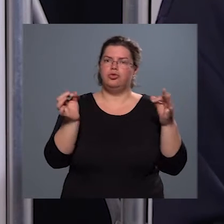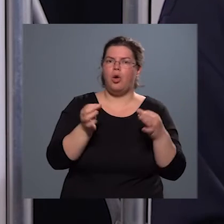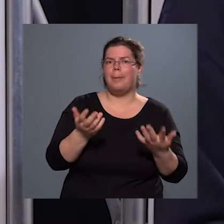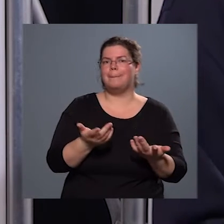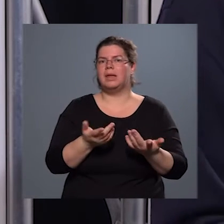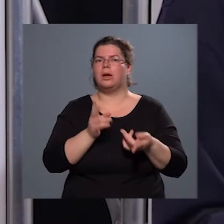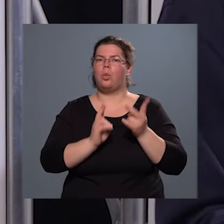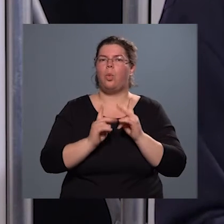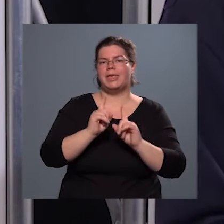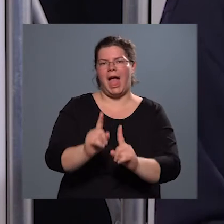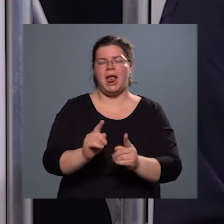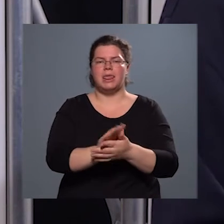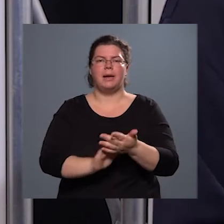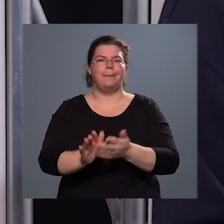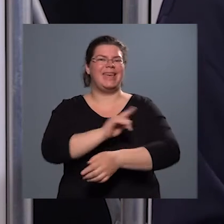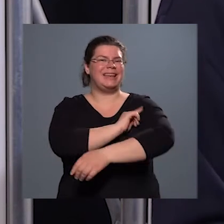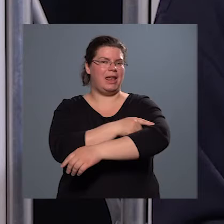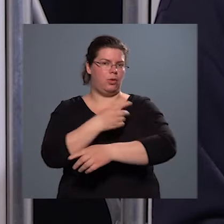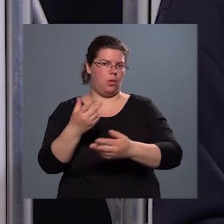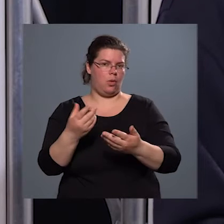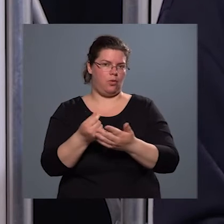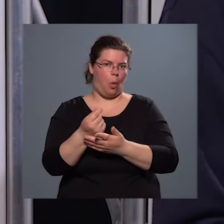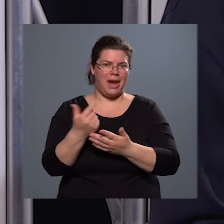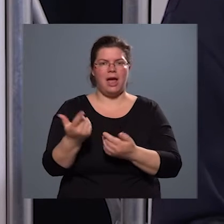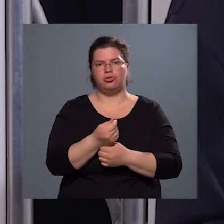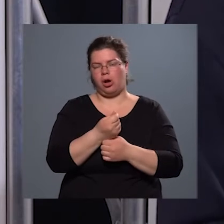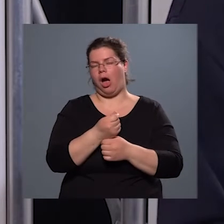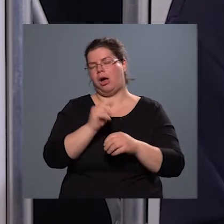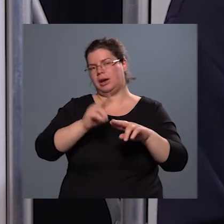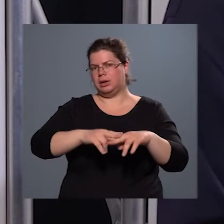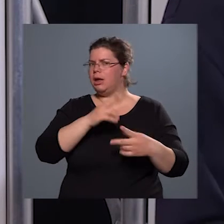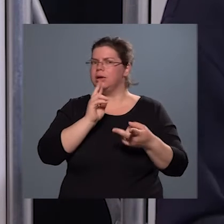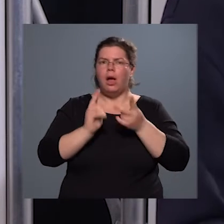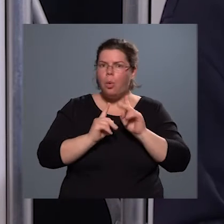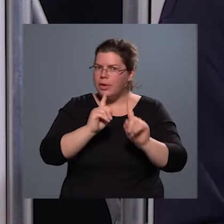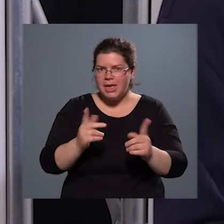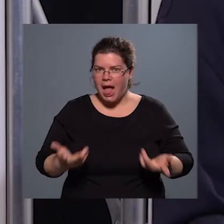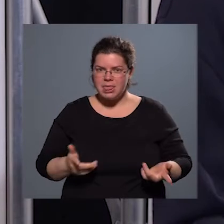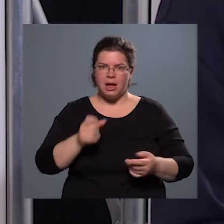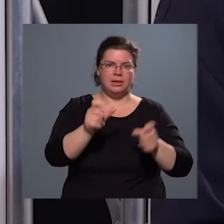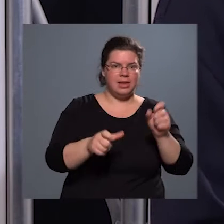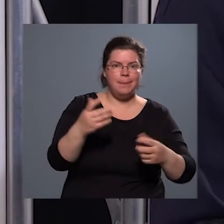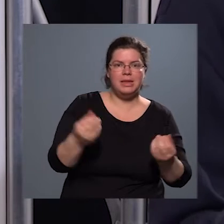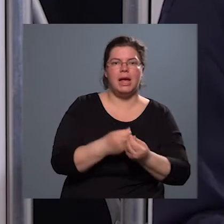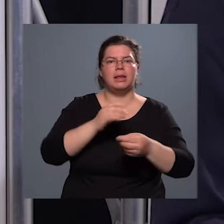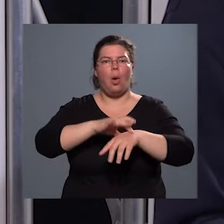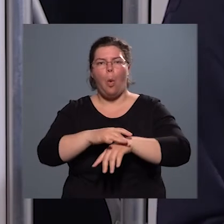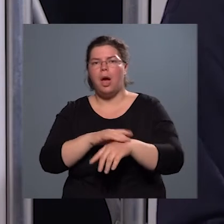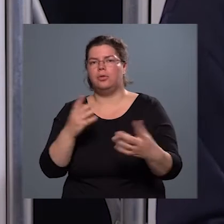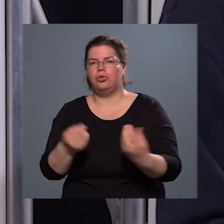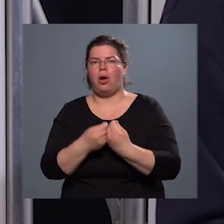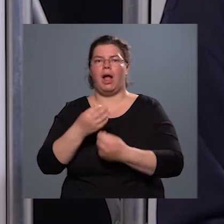hogy állnak, milyen erőforrásokkal rendelkeznek. Egyébként hogy állnak, tehát személyzettel, orvosokkal,